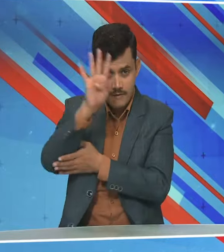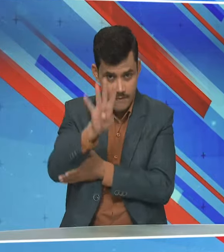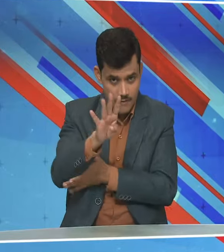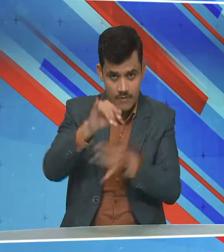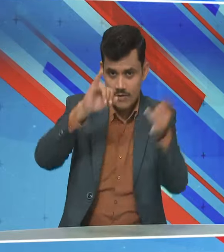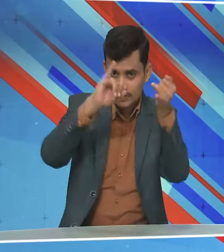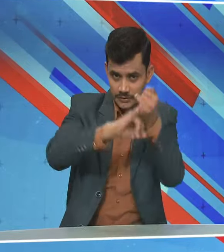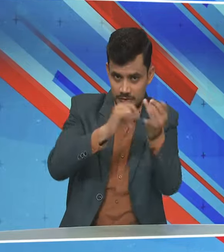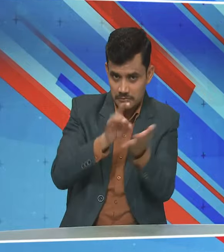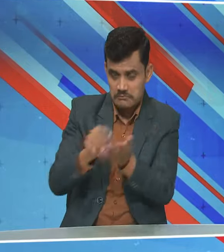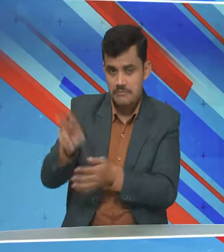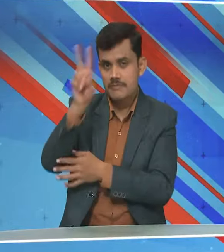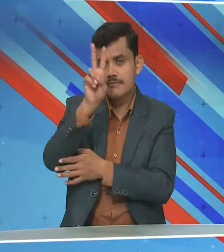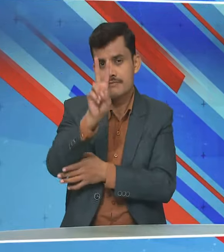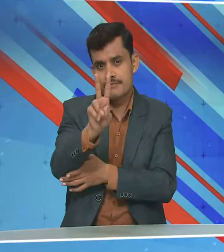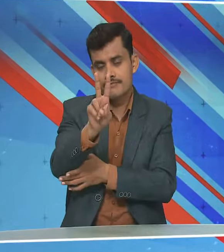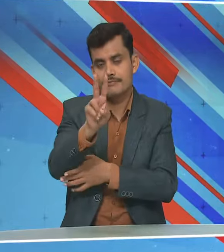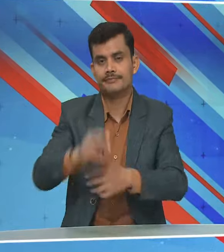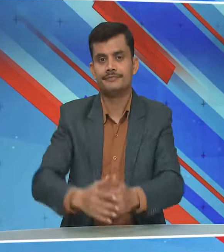दो विकेट हासिल किये